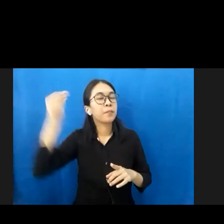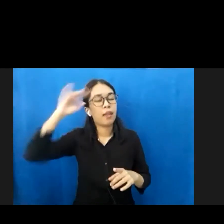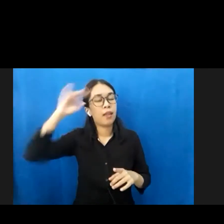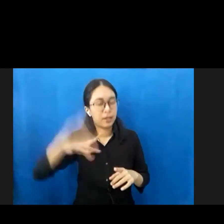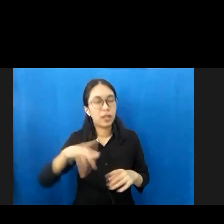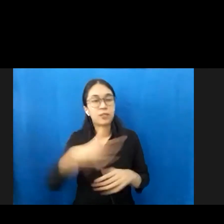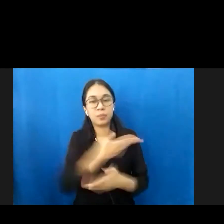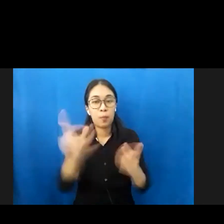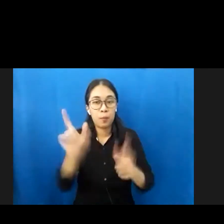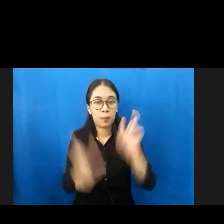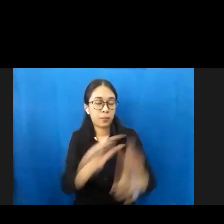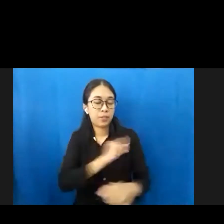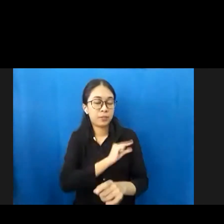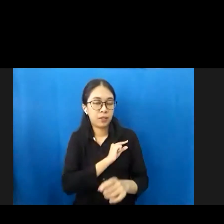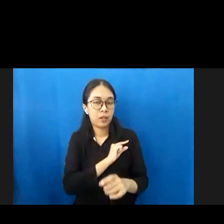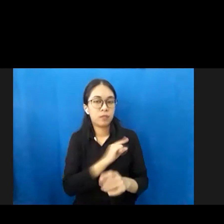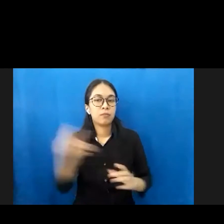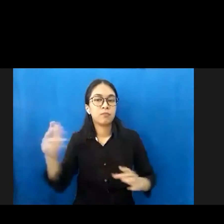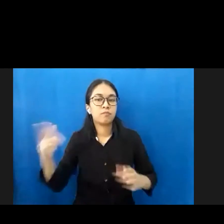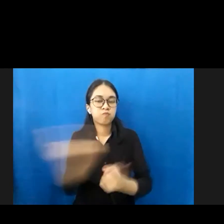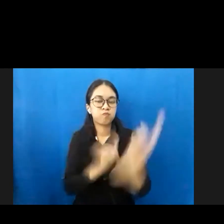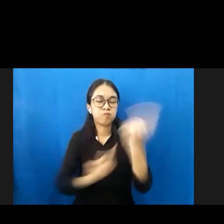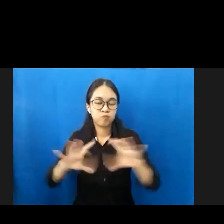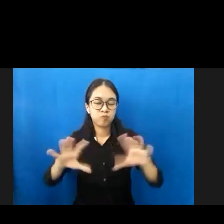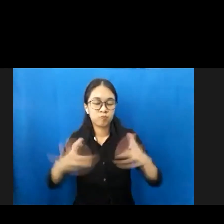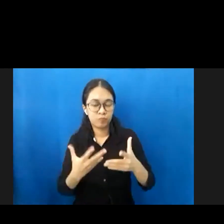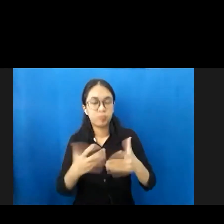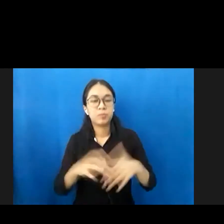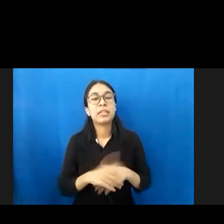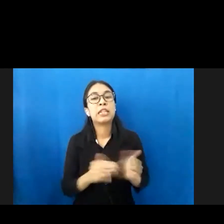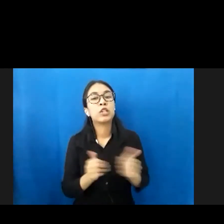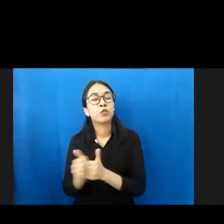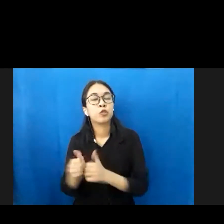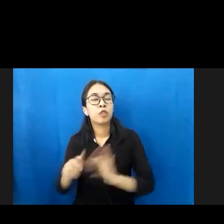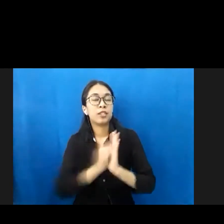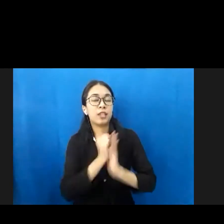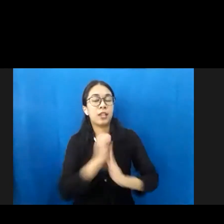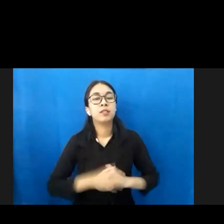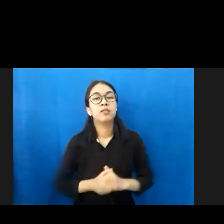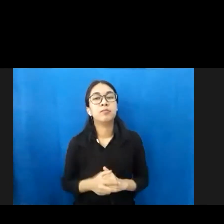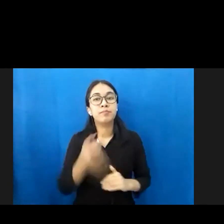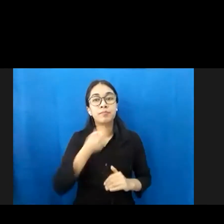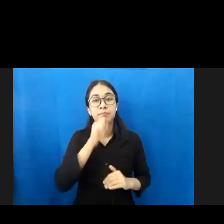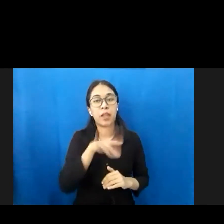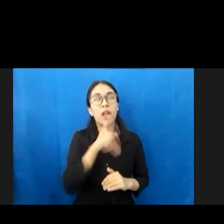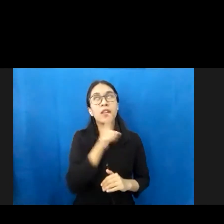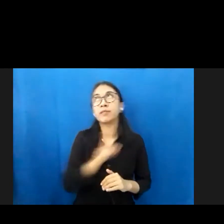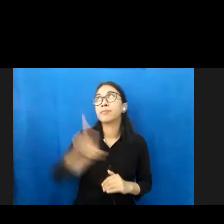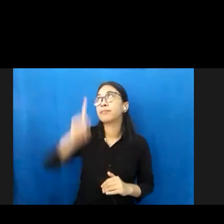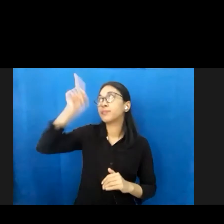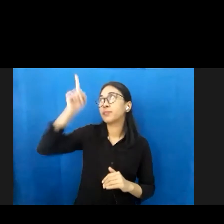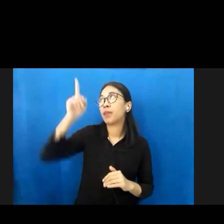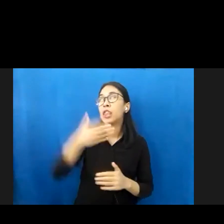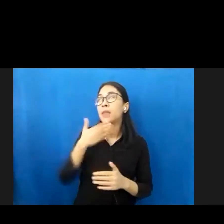hadir dan berpartisipasi pada acara kali ini. Marilah kita panjarkan rasa syukur kepada Tuhan Yang Maha Esa yang telah